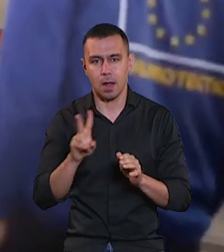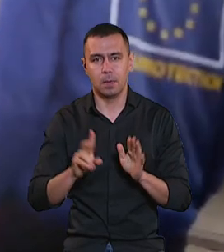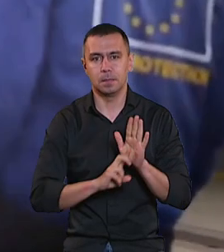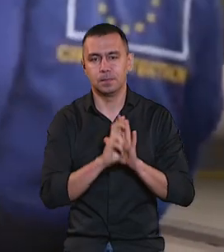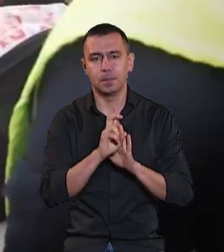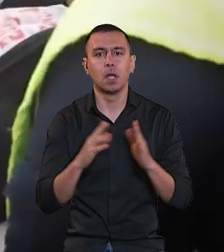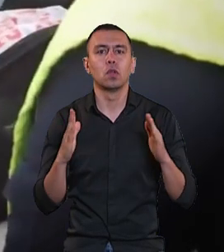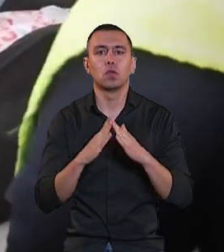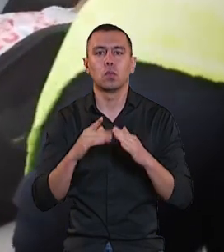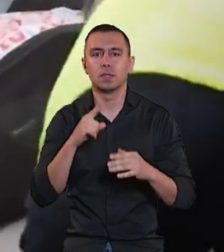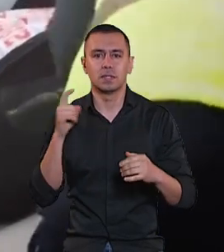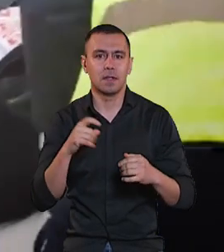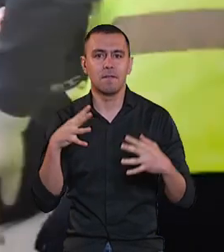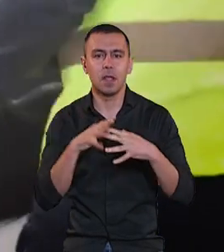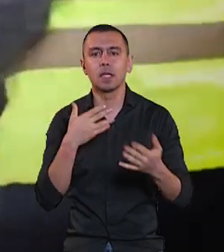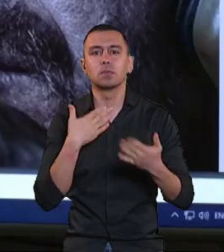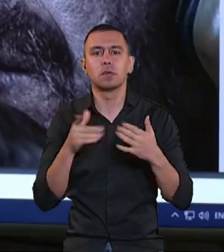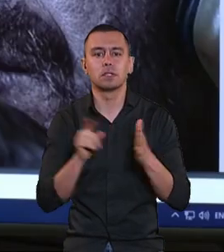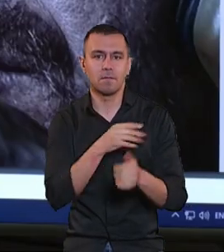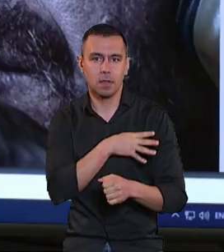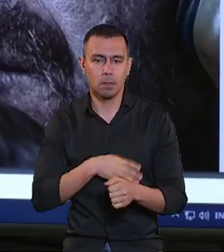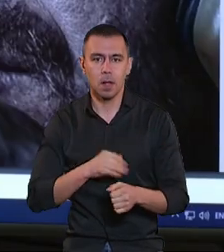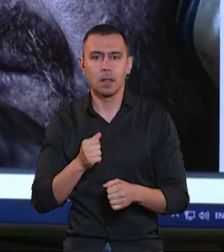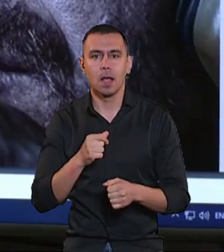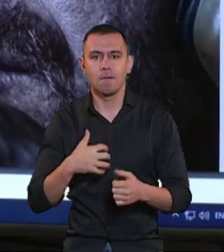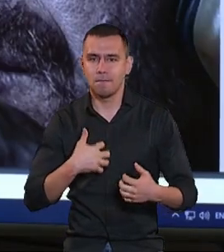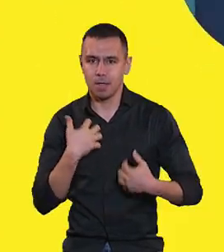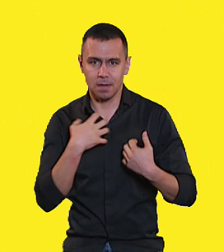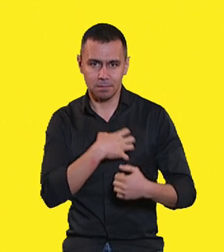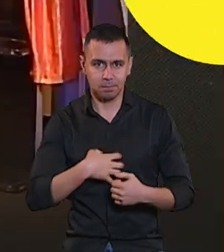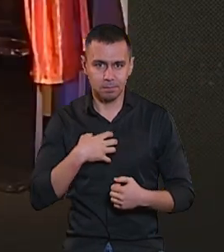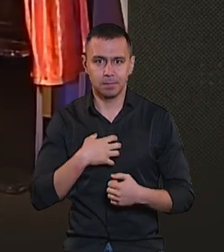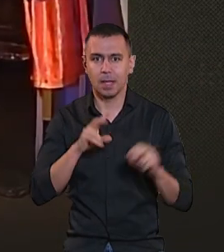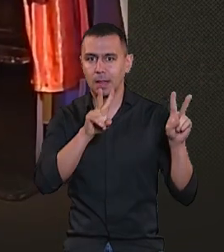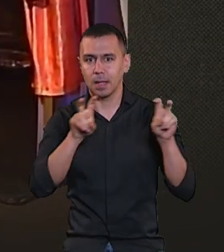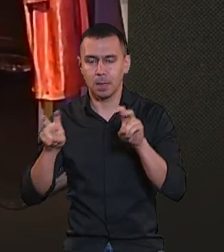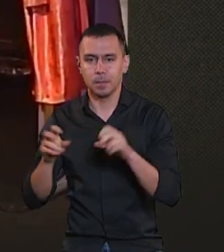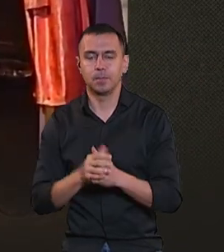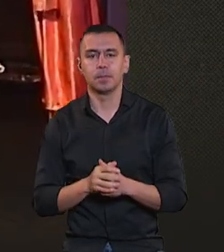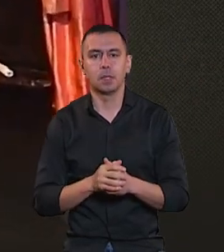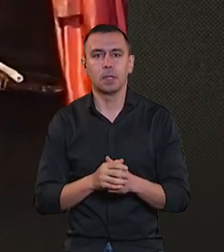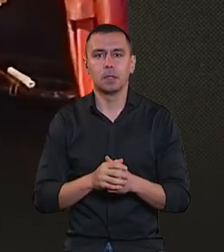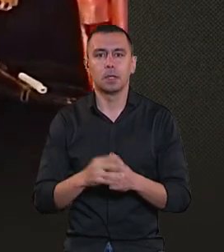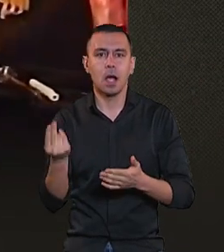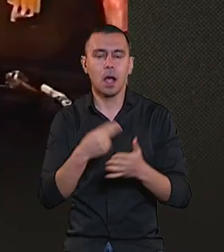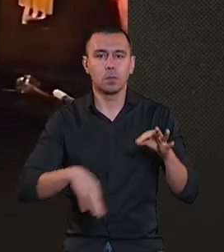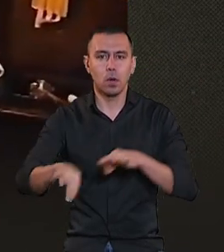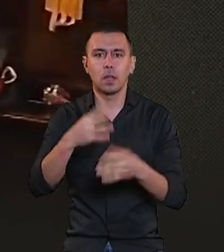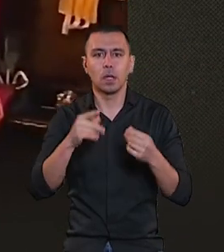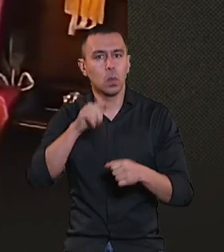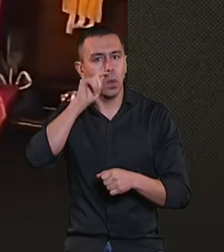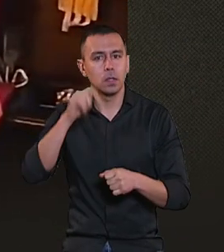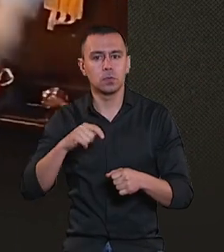Додому з війни. Як спілкуватись із ветеранами на тригерні теми. Арт-проєкт «День української